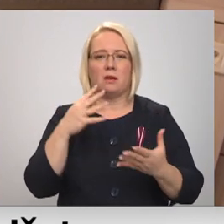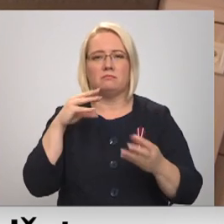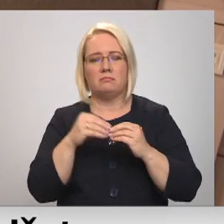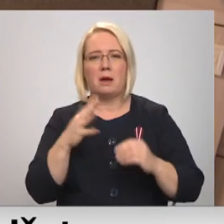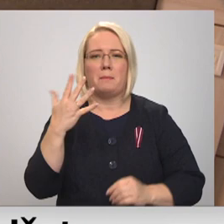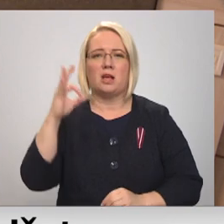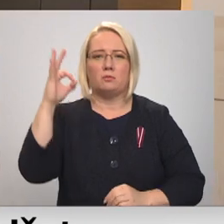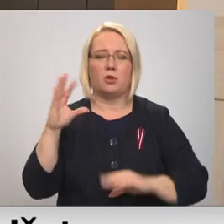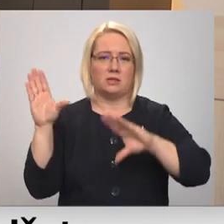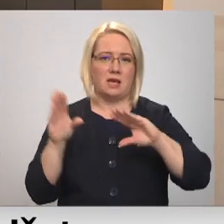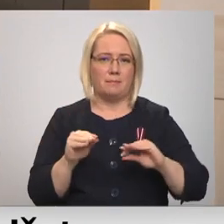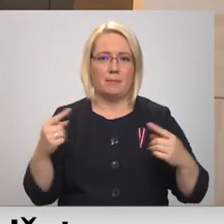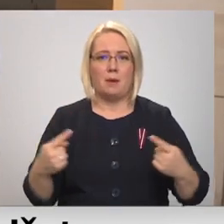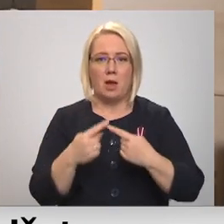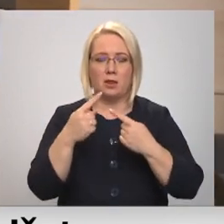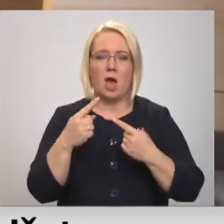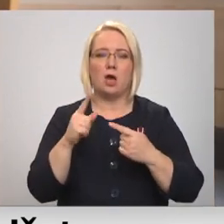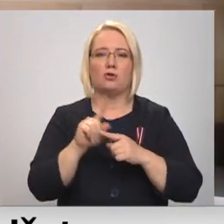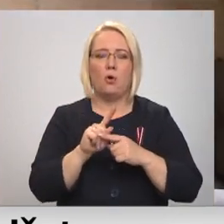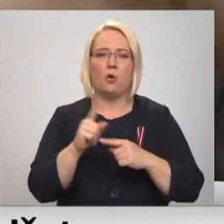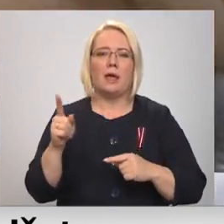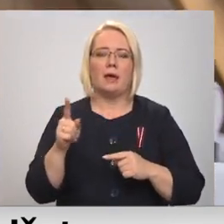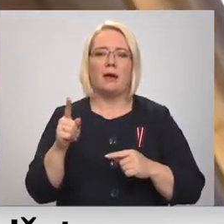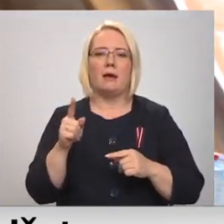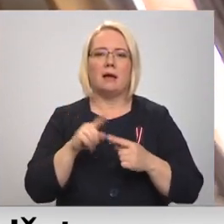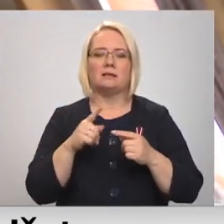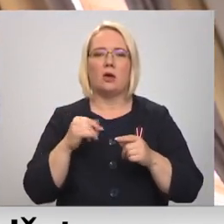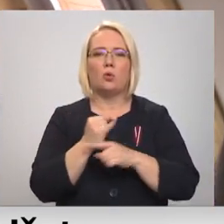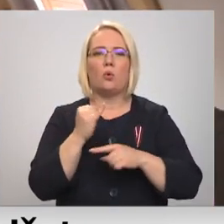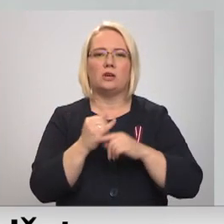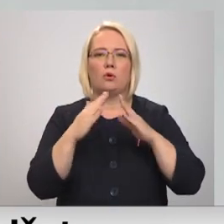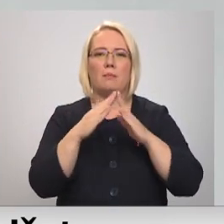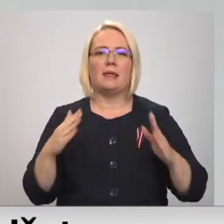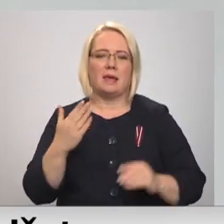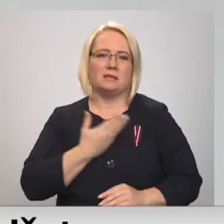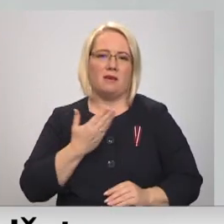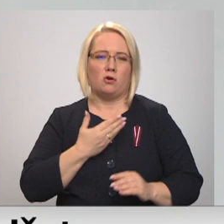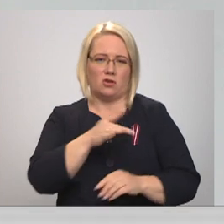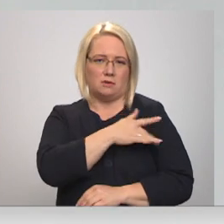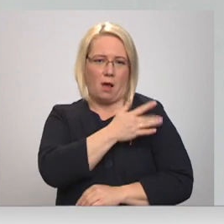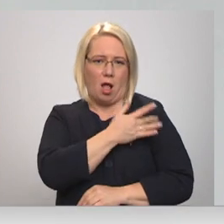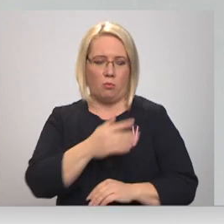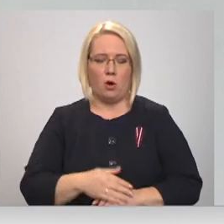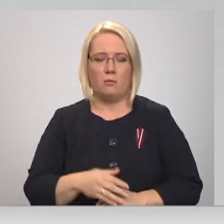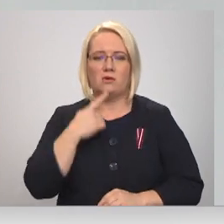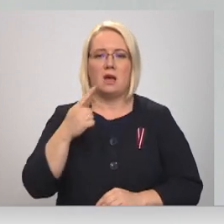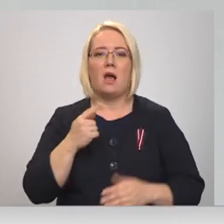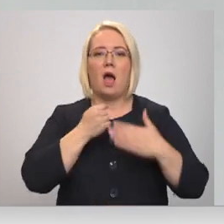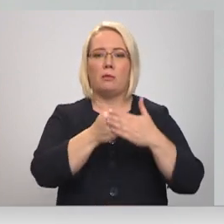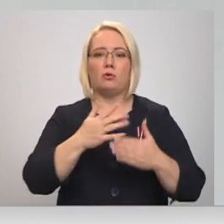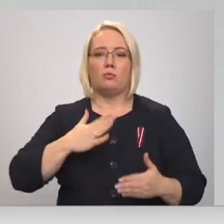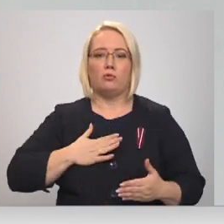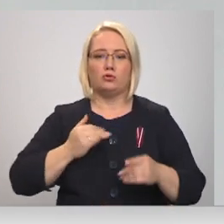% likmes, piemērošanu izmitināšanas pakalpojamiem turistu mītnēs. Atbalstot mūsu pašu turisma nozari,